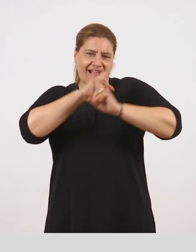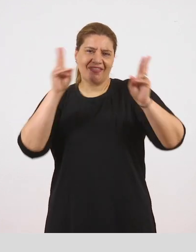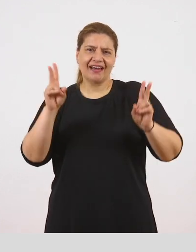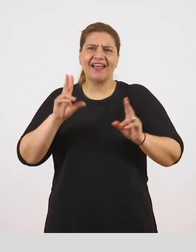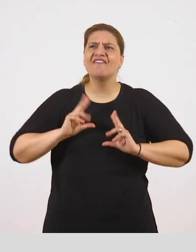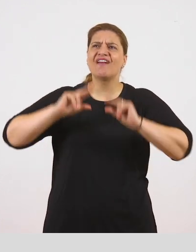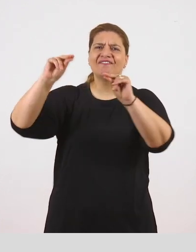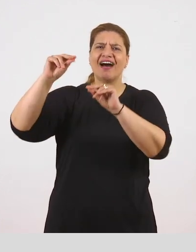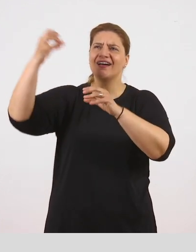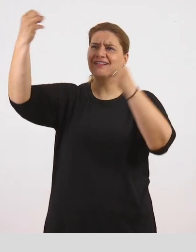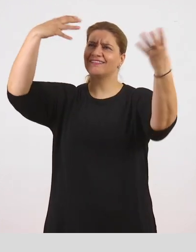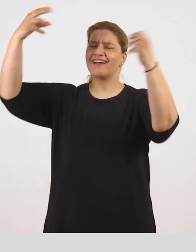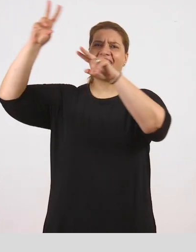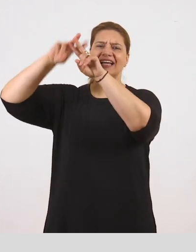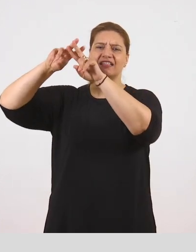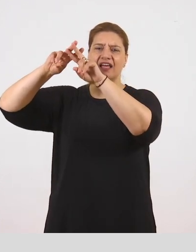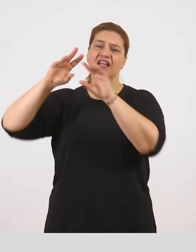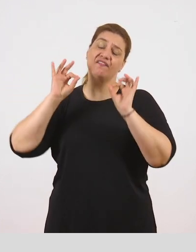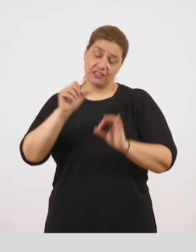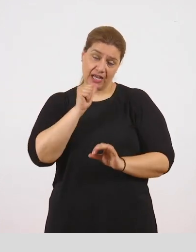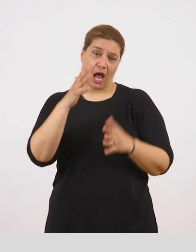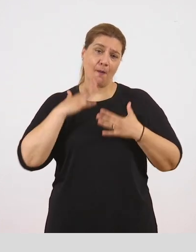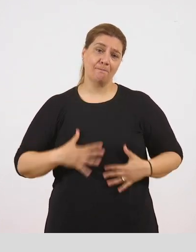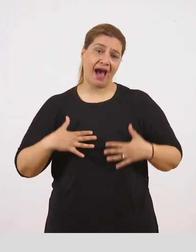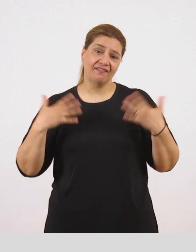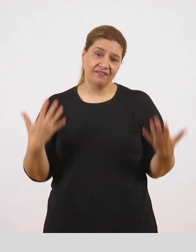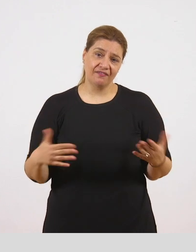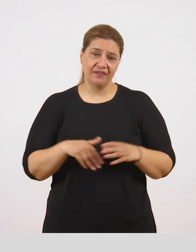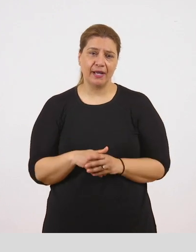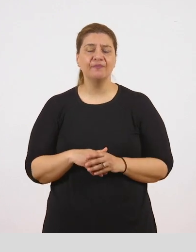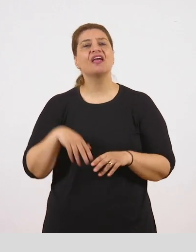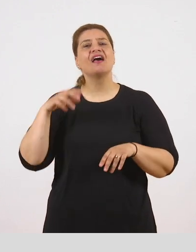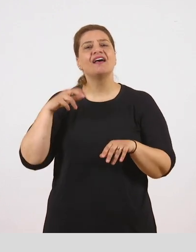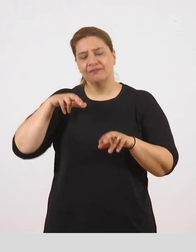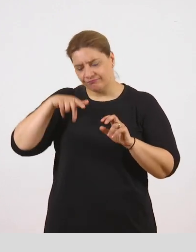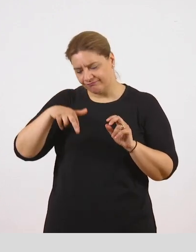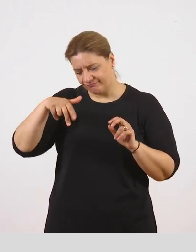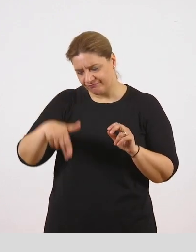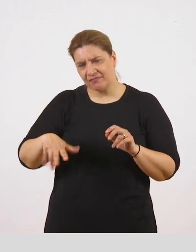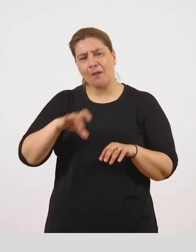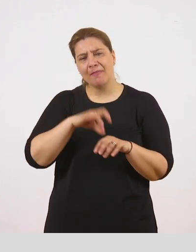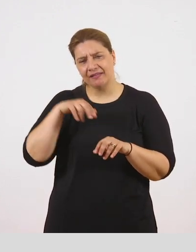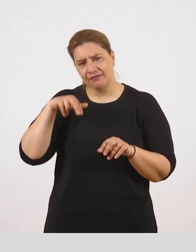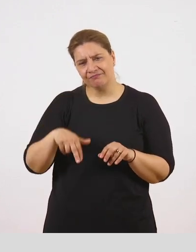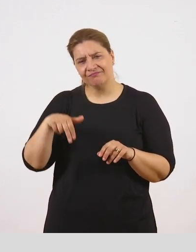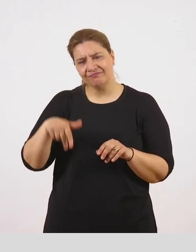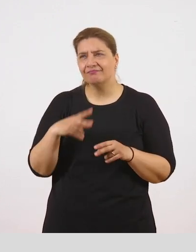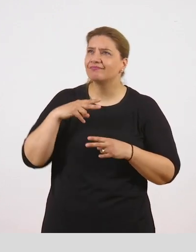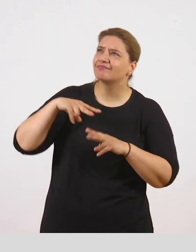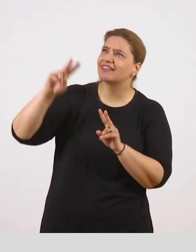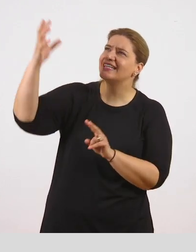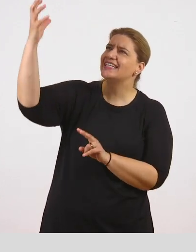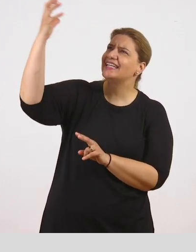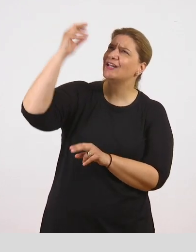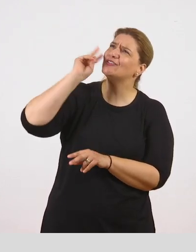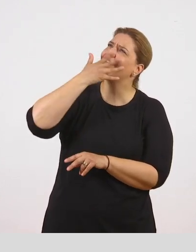κατεβαίνει τα πέτρινα σκαλοπάτια, κοιτάζοντας την ευγένεια του ήλιου και τις άσπρες πορτοκαλιές. Δεν ξέρει η μητέρα μου τι είναι ο